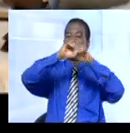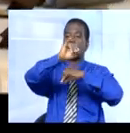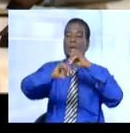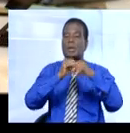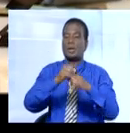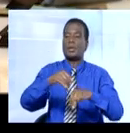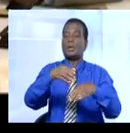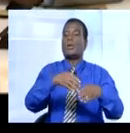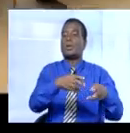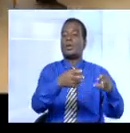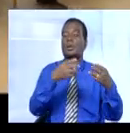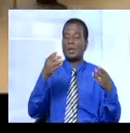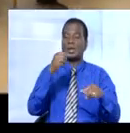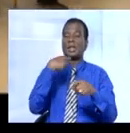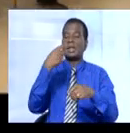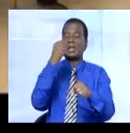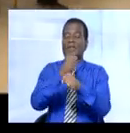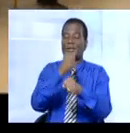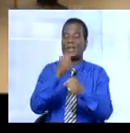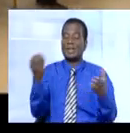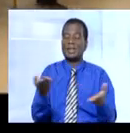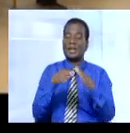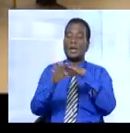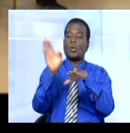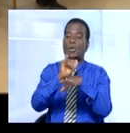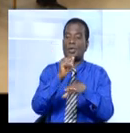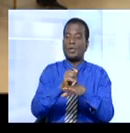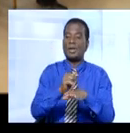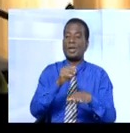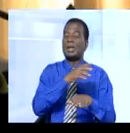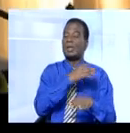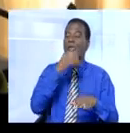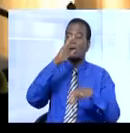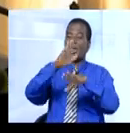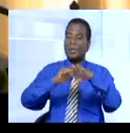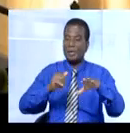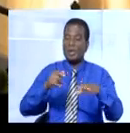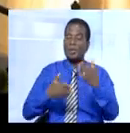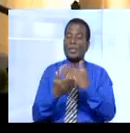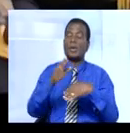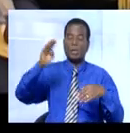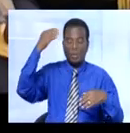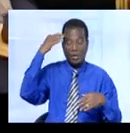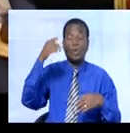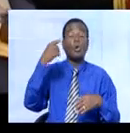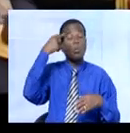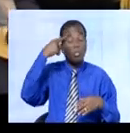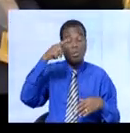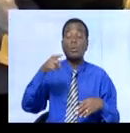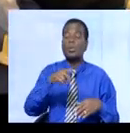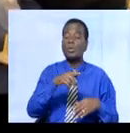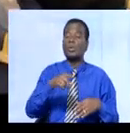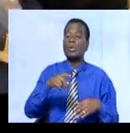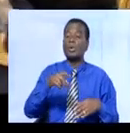sur les enjeux du recensement actuellement en cours, c'est ce à quoi s'est employé le ministre Albert Mabri-Touakus.